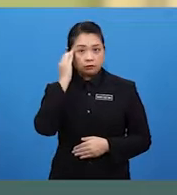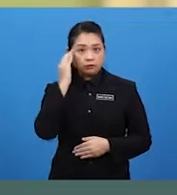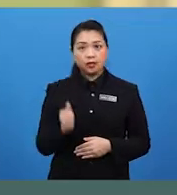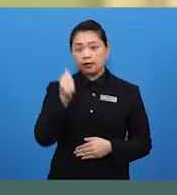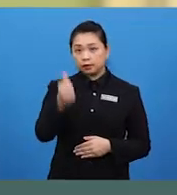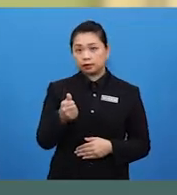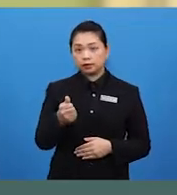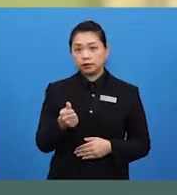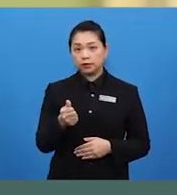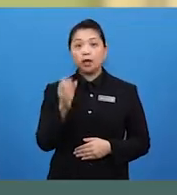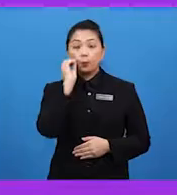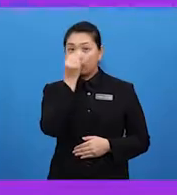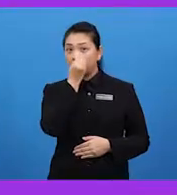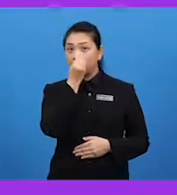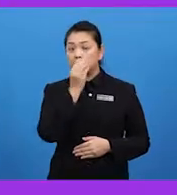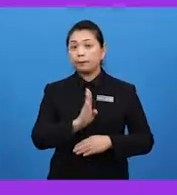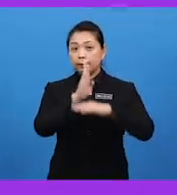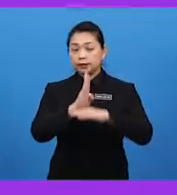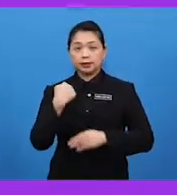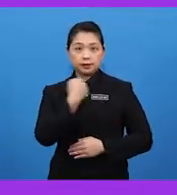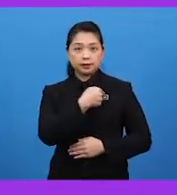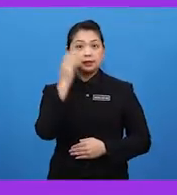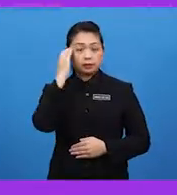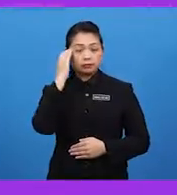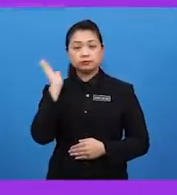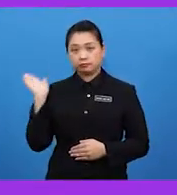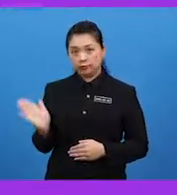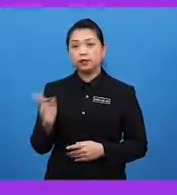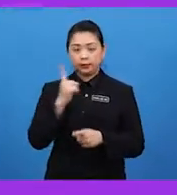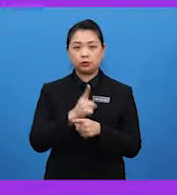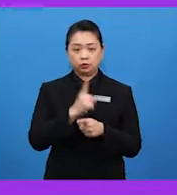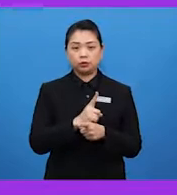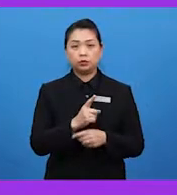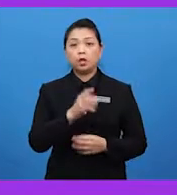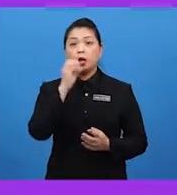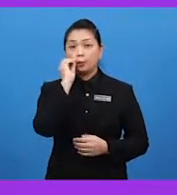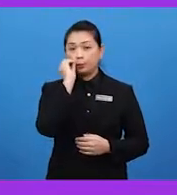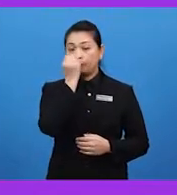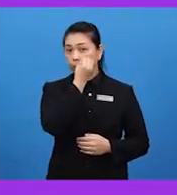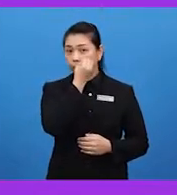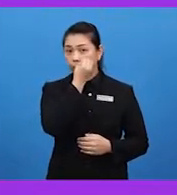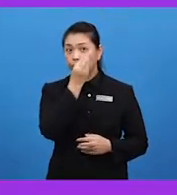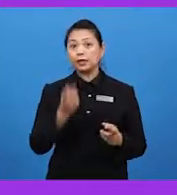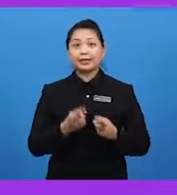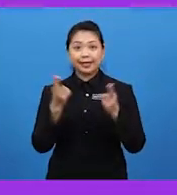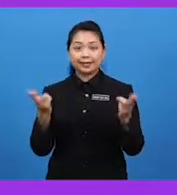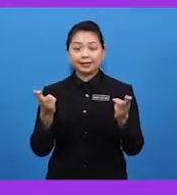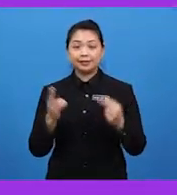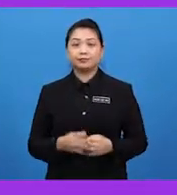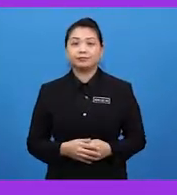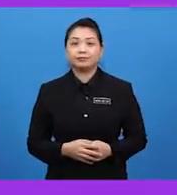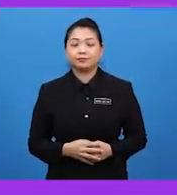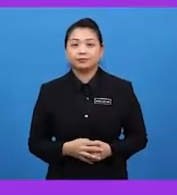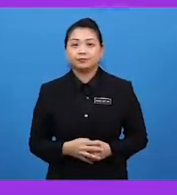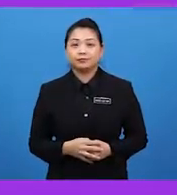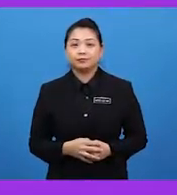bunga kebangsaan kita? Ya, betul. Bunga kebangsaan kita ialah bunga raya.